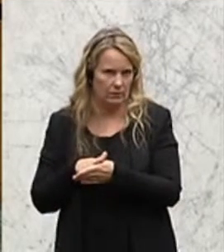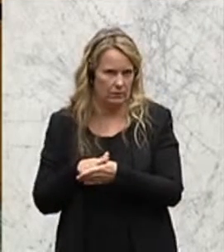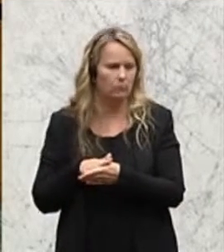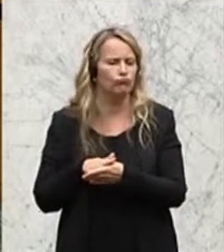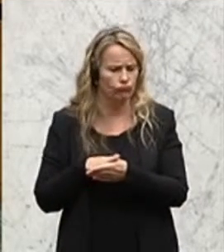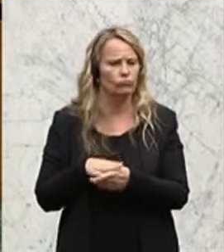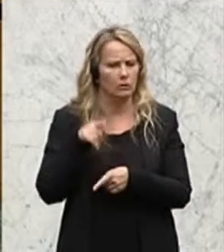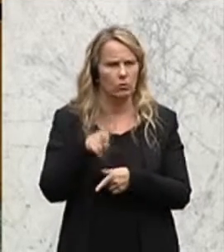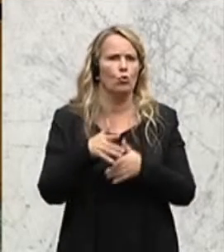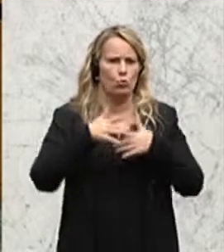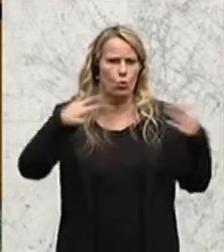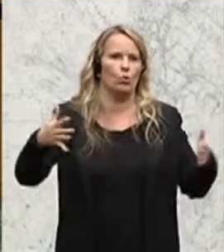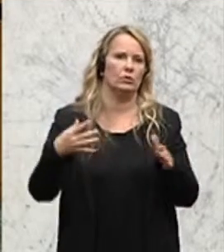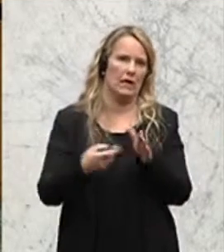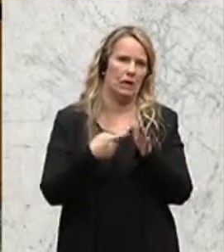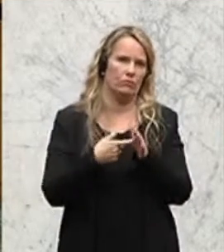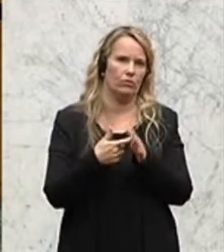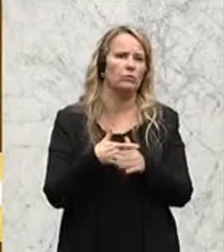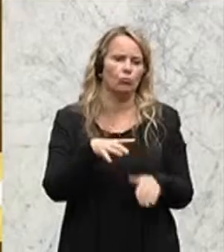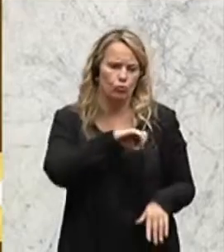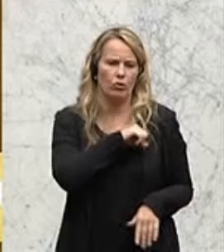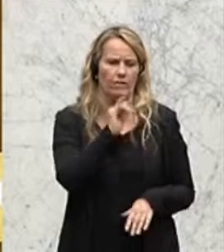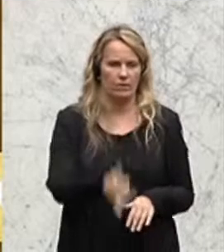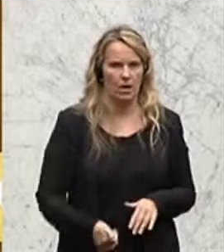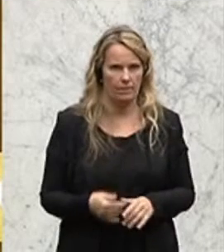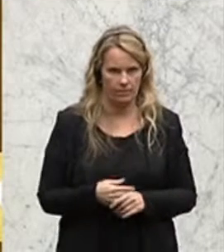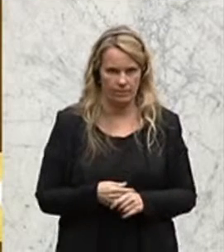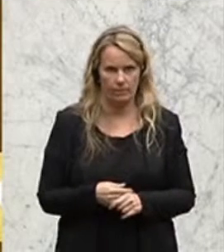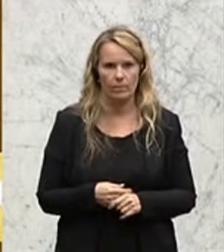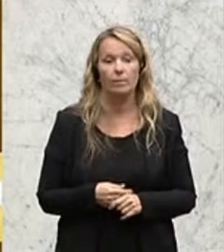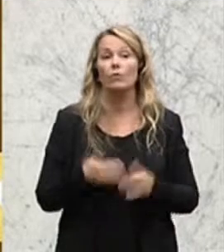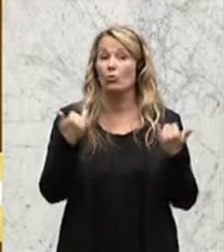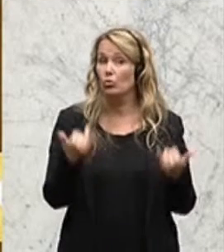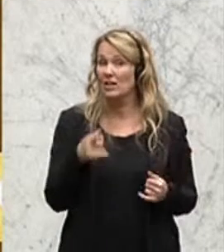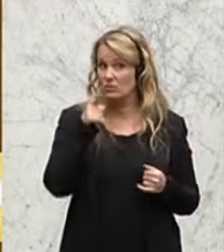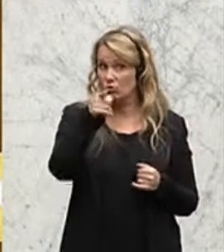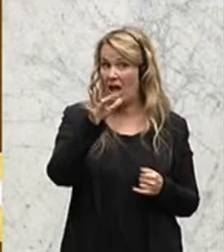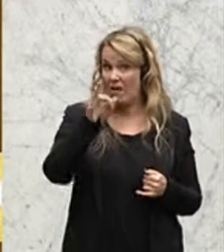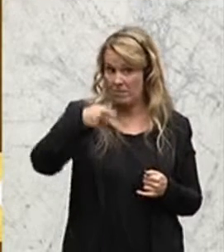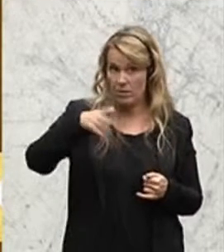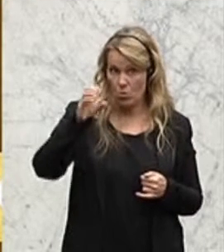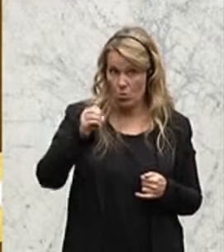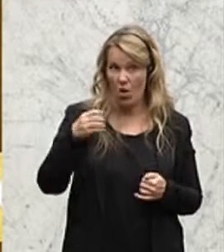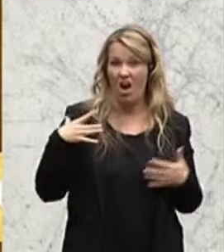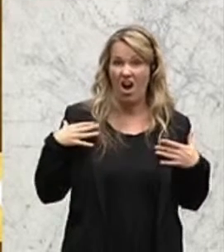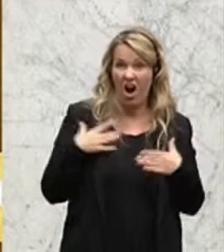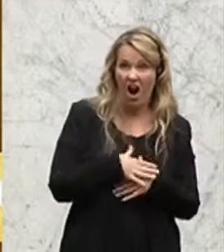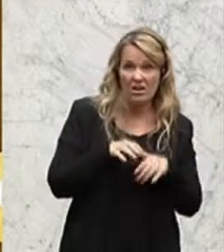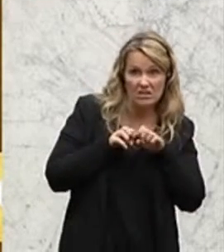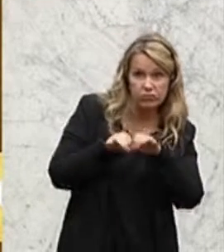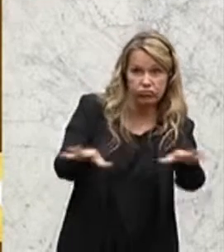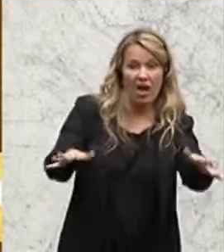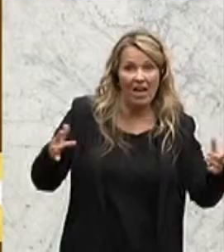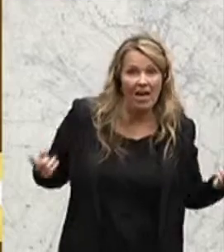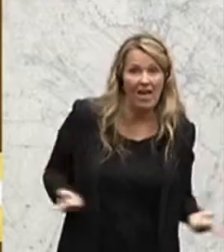wird diese große Herausforderung bewältigbar sein. Und nun zur FPÖ mit Angstmacherei,